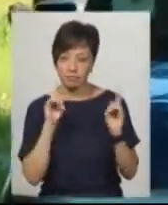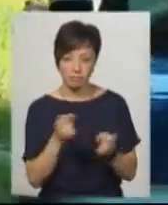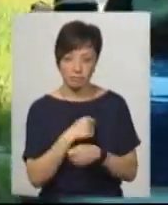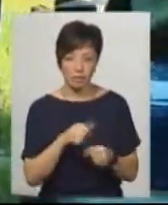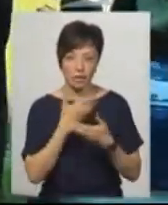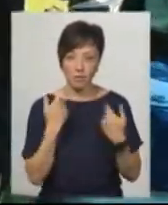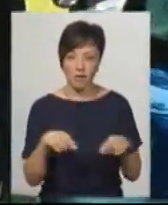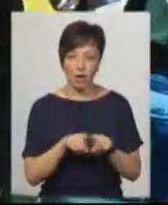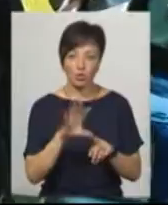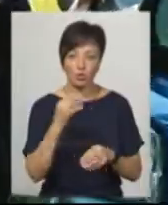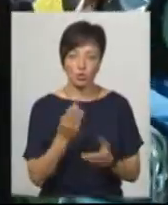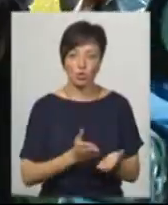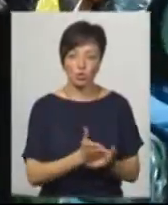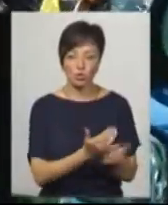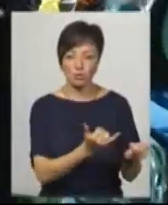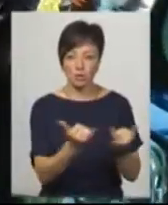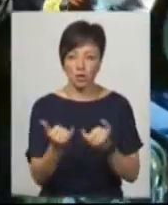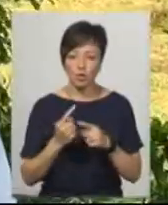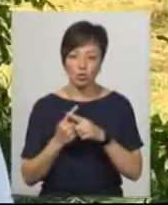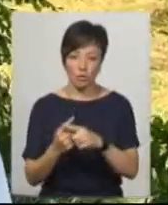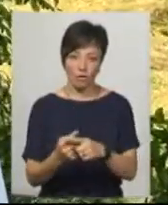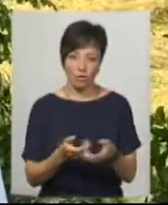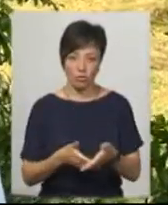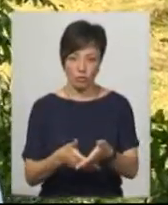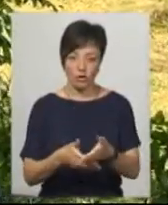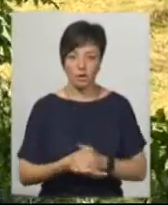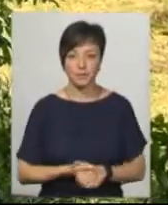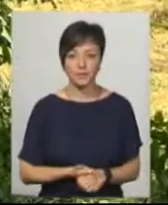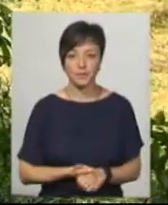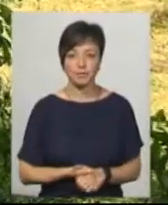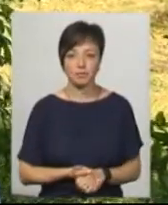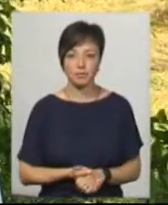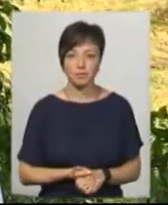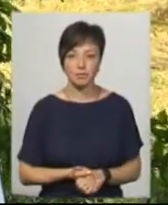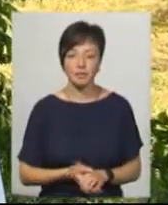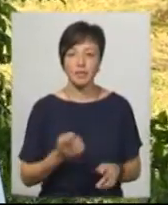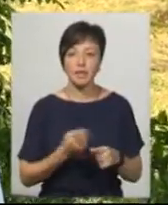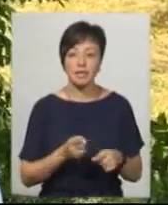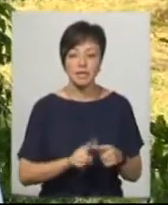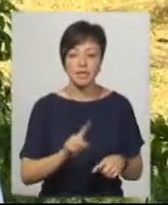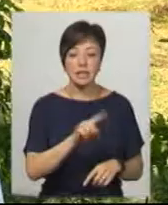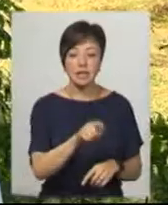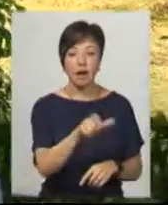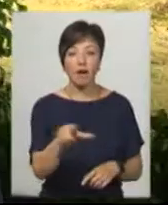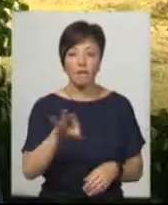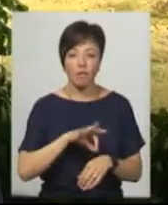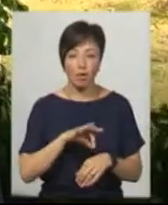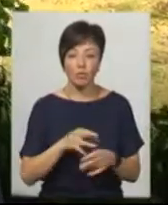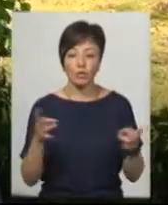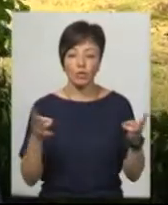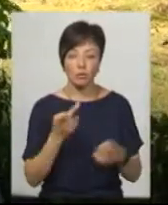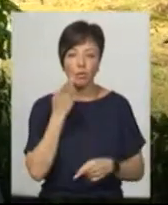Бо немає таких соціальних служб, які б їх супроводжували, каже Лариса Спекторук. Це ті хворі, які потребують іменно